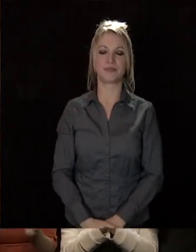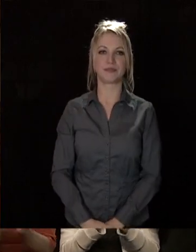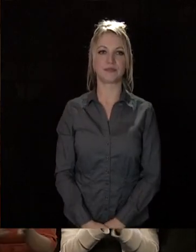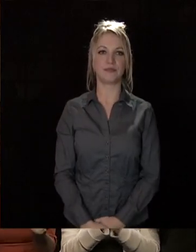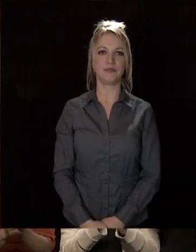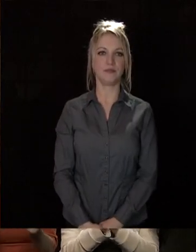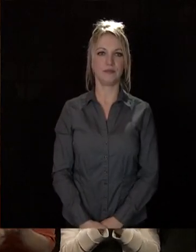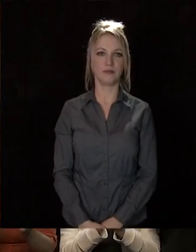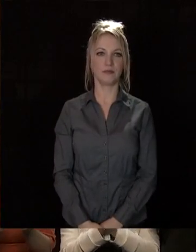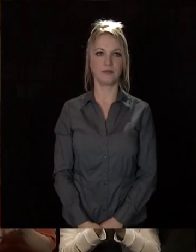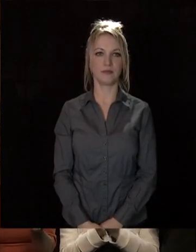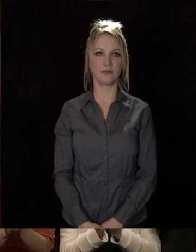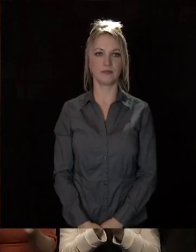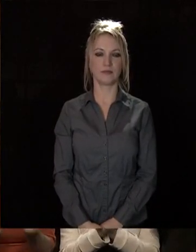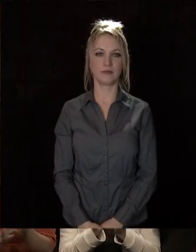Applaudissements